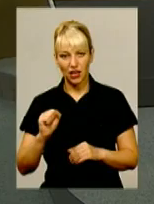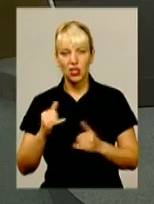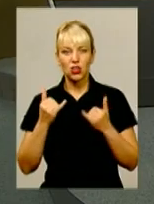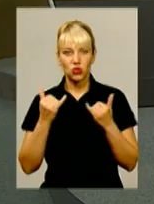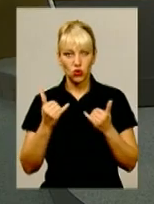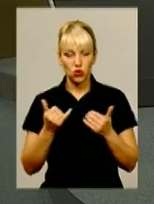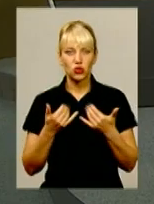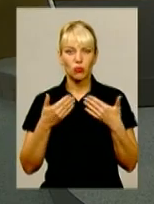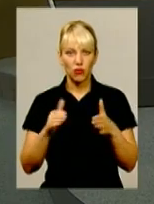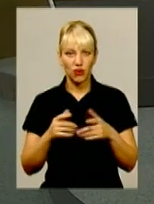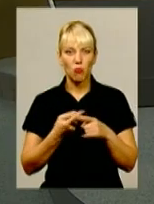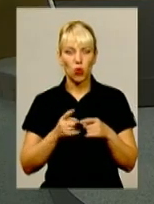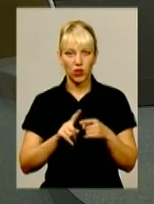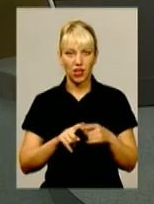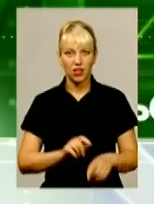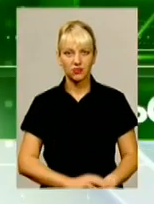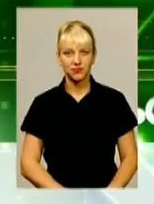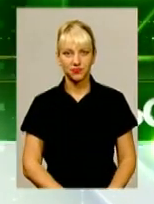В сьогоднішньому випуску про таке.